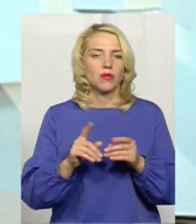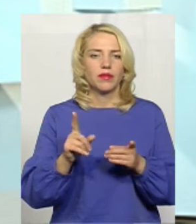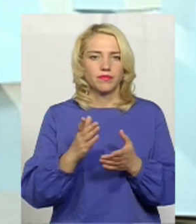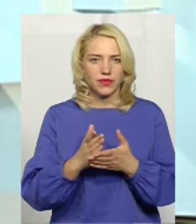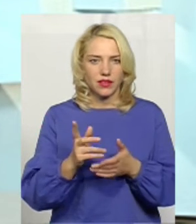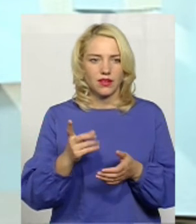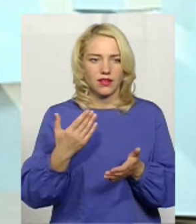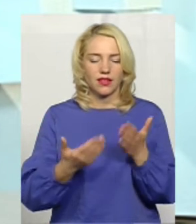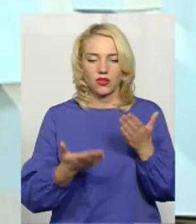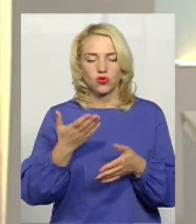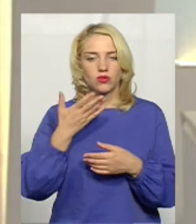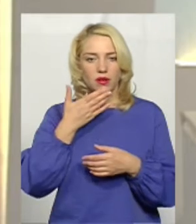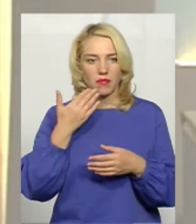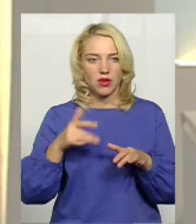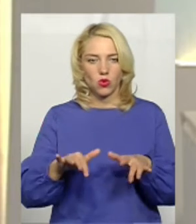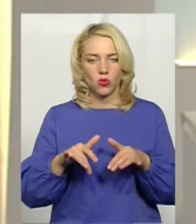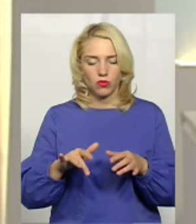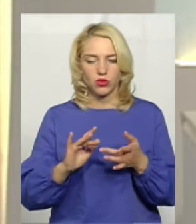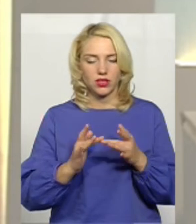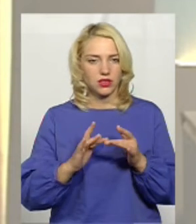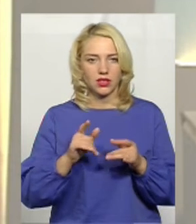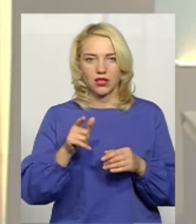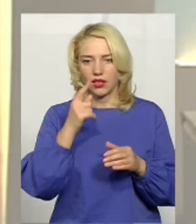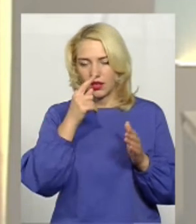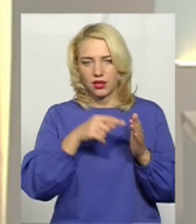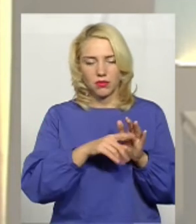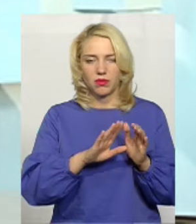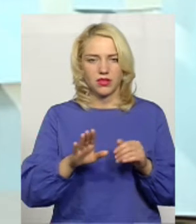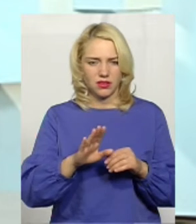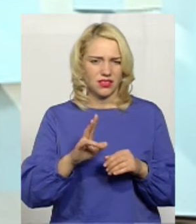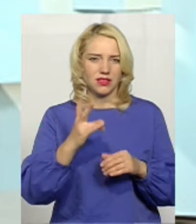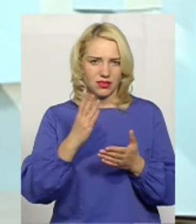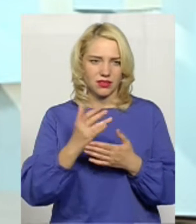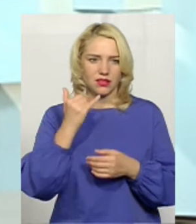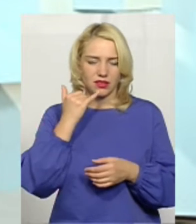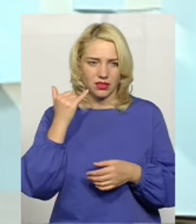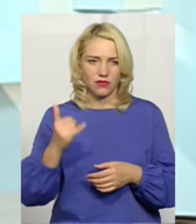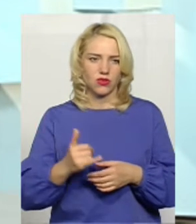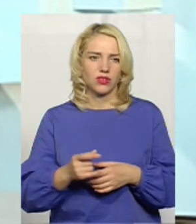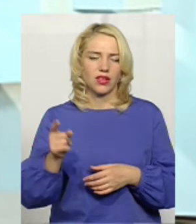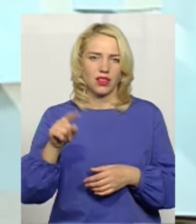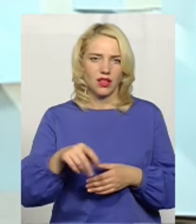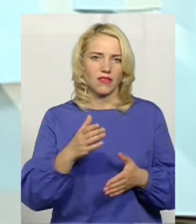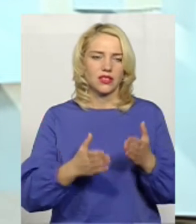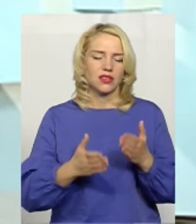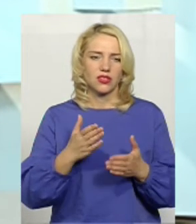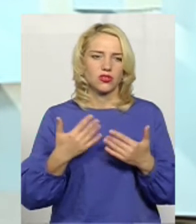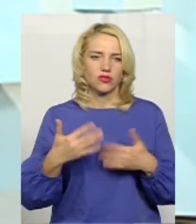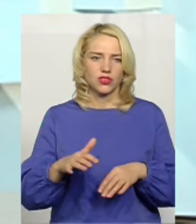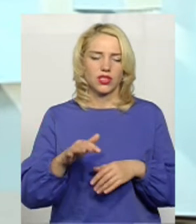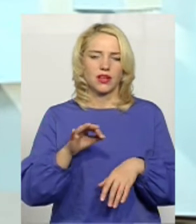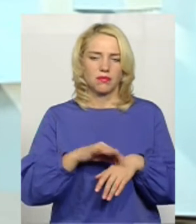немає комп'ютера, інтернету, то ти не попадеш в телефон. І навіть якщо вже